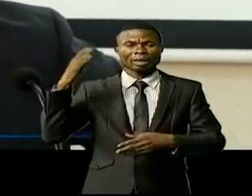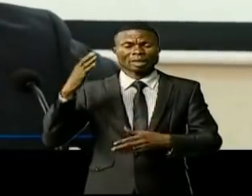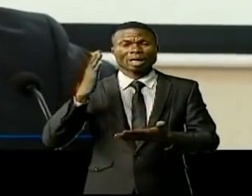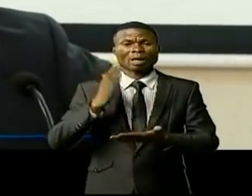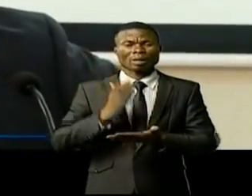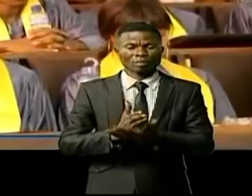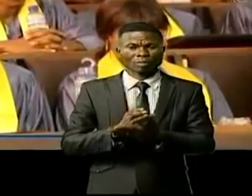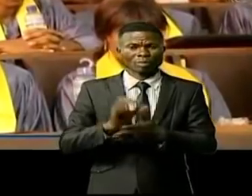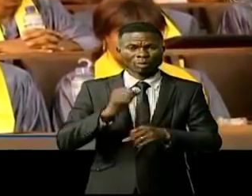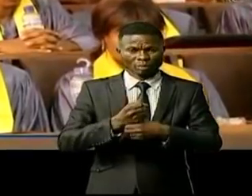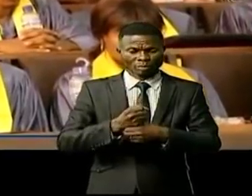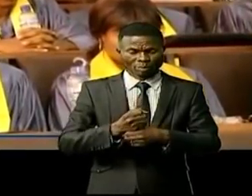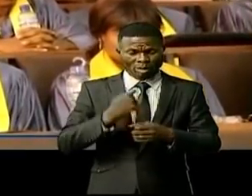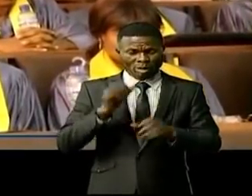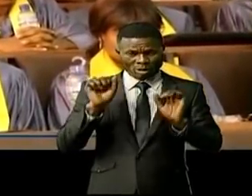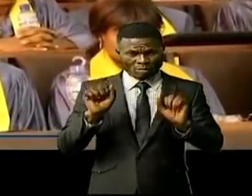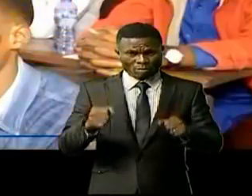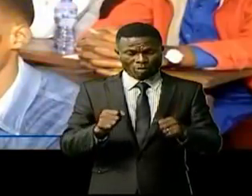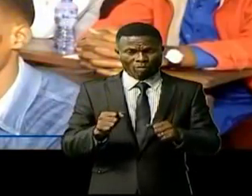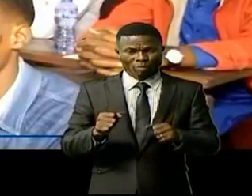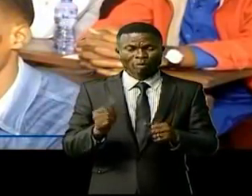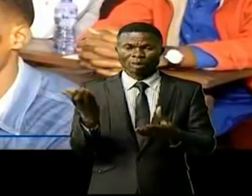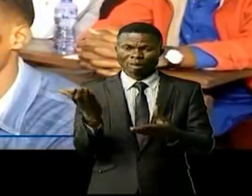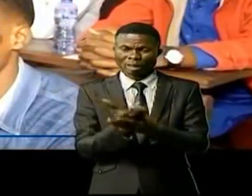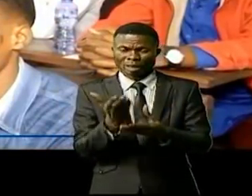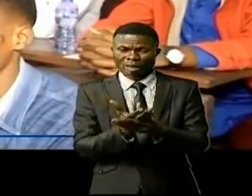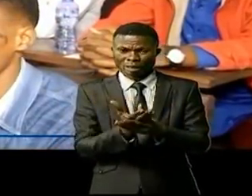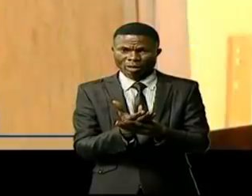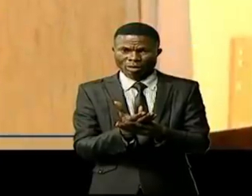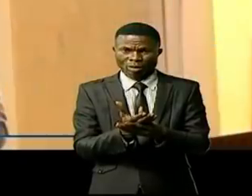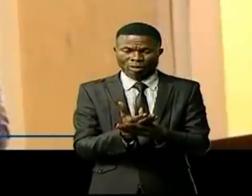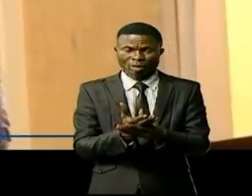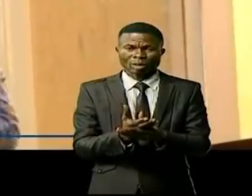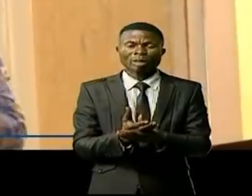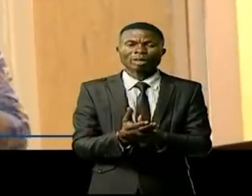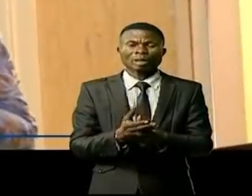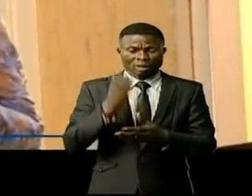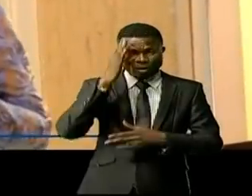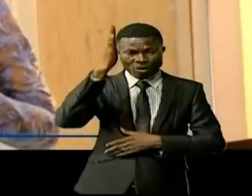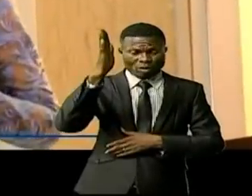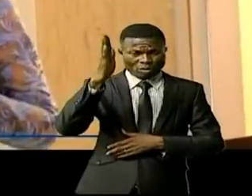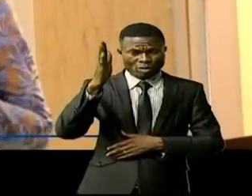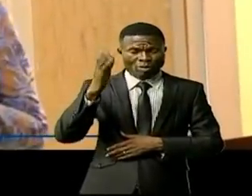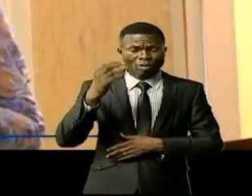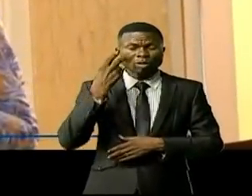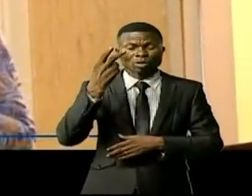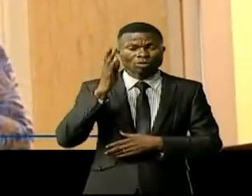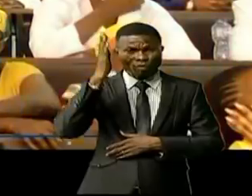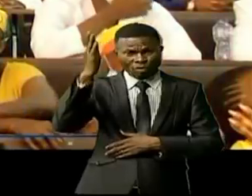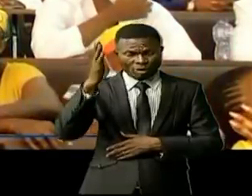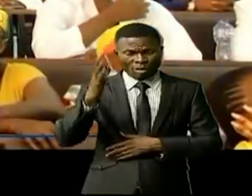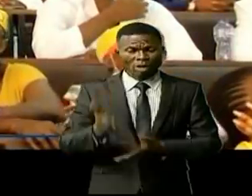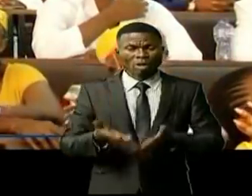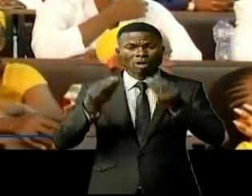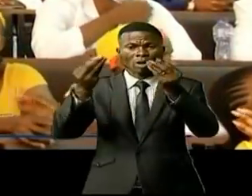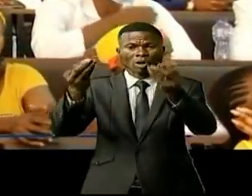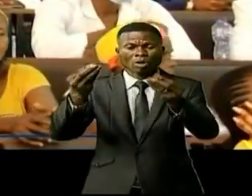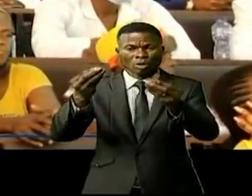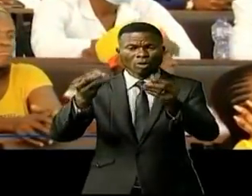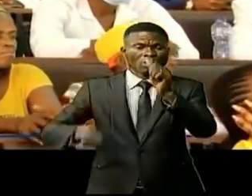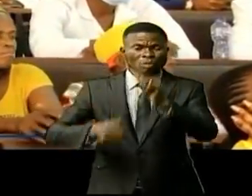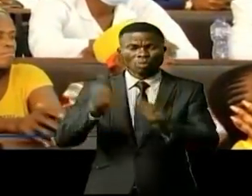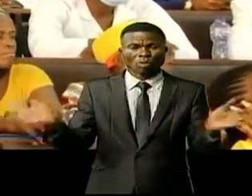créer dans la mesure du possible un cahier de charges sur les nouvelles perspectives qui seront éventuellement proposées au-delà des